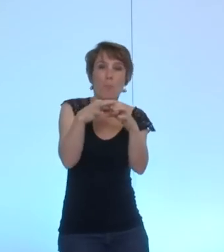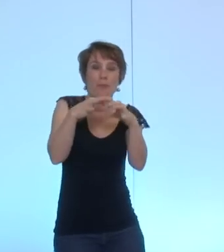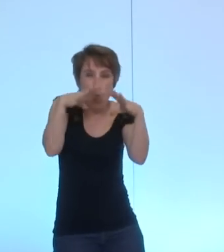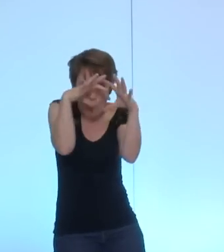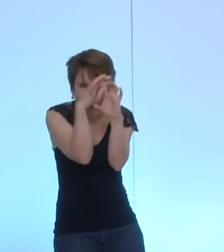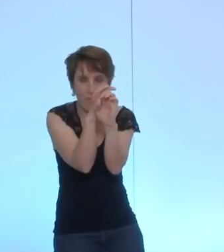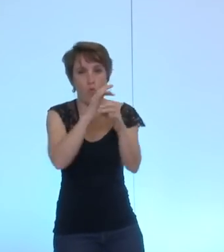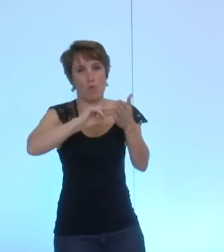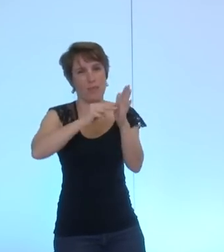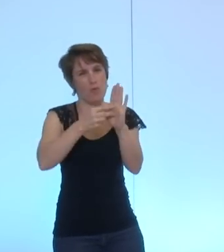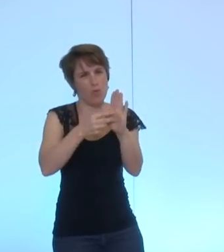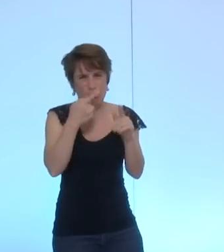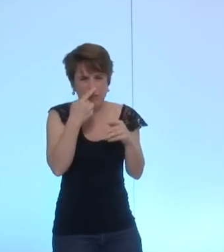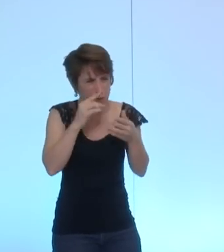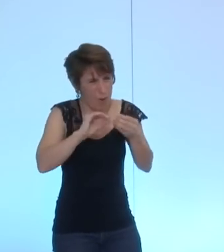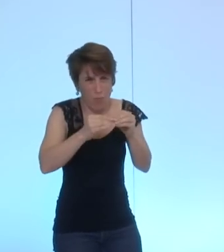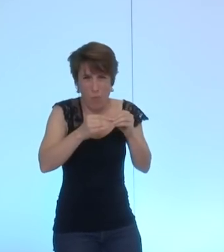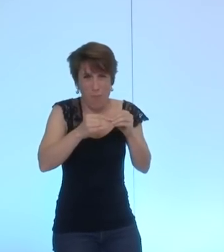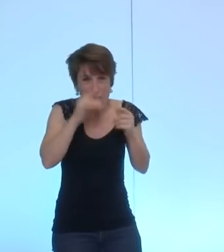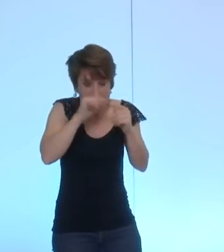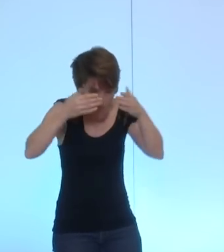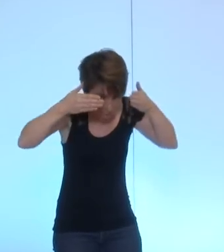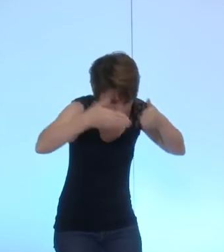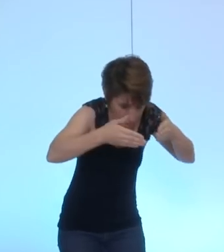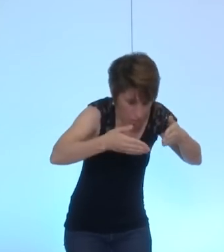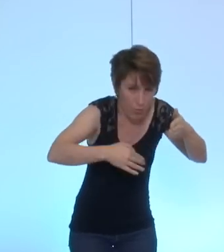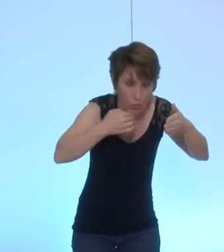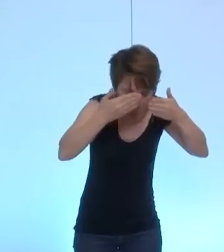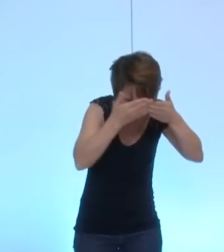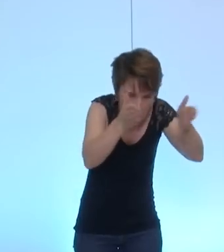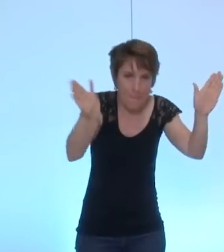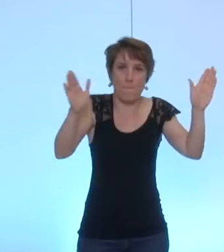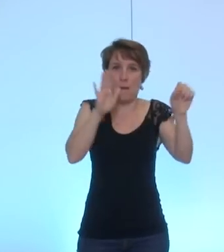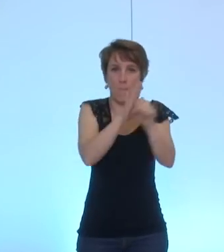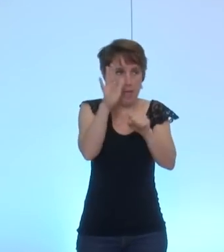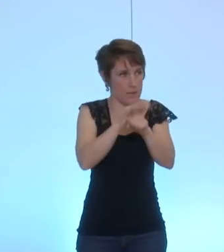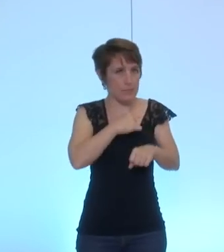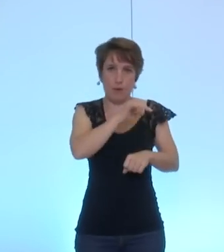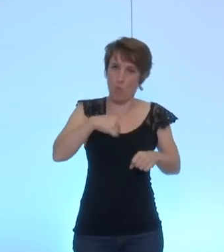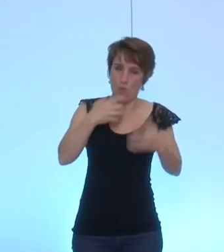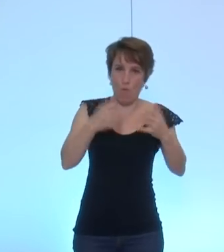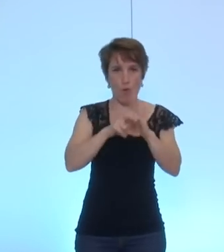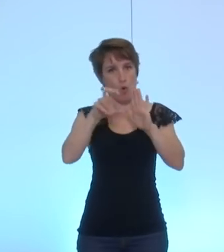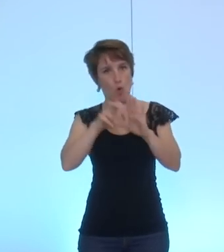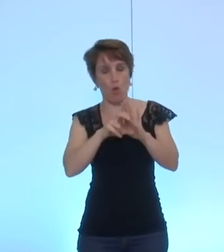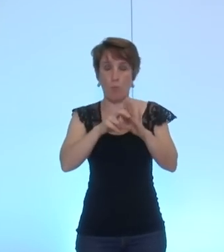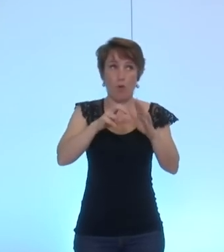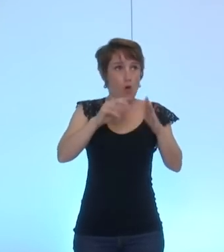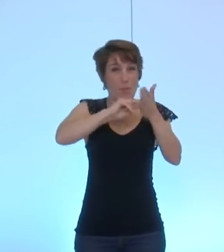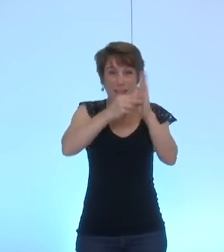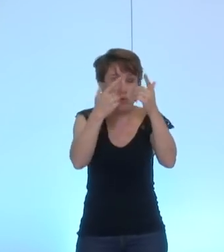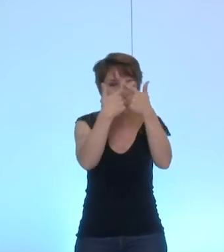beaucoup trop réducteurs pour caractériser le support de notre ville aux technologies d'avenir.